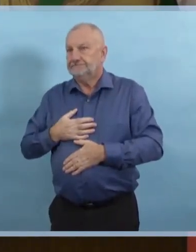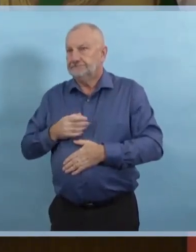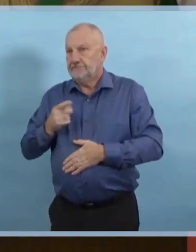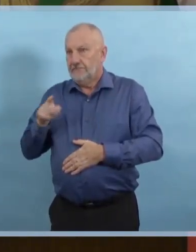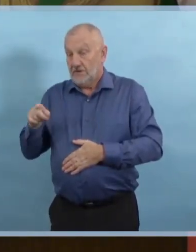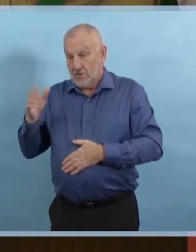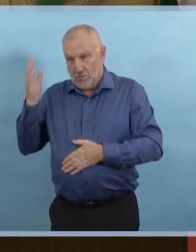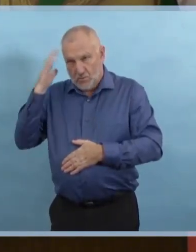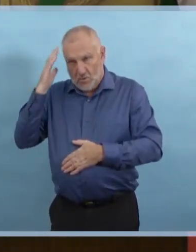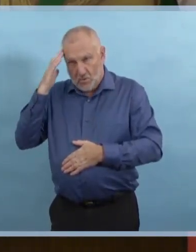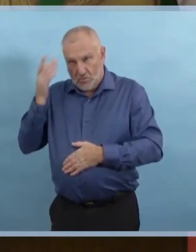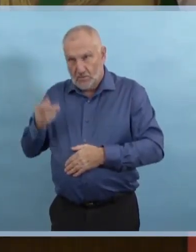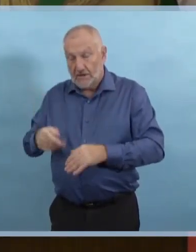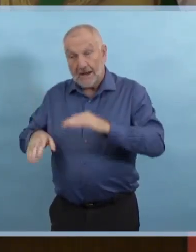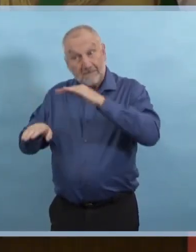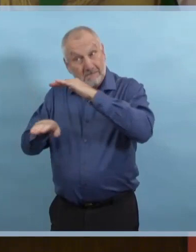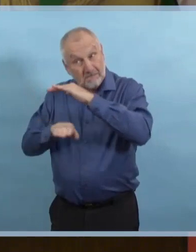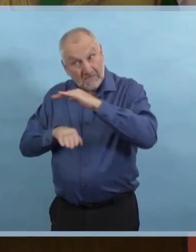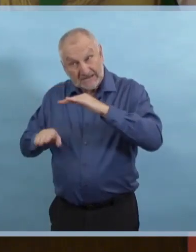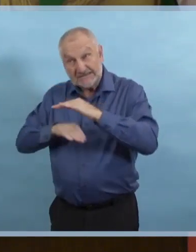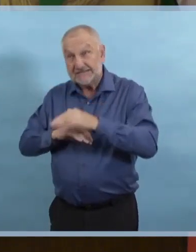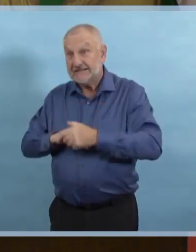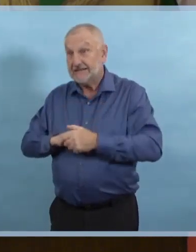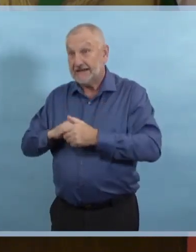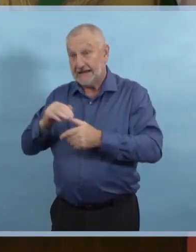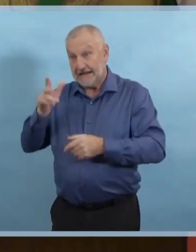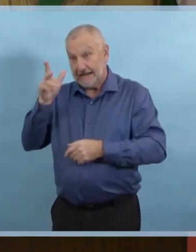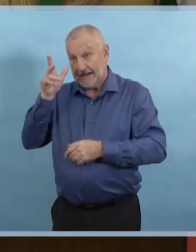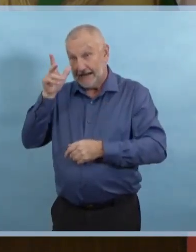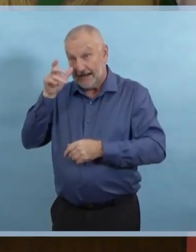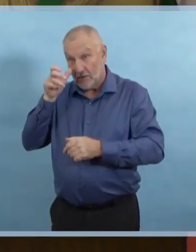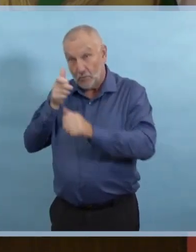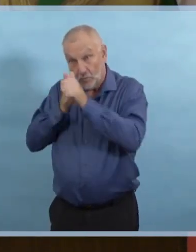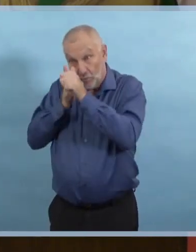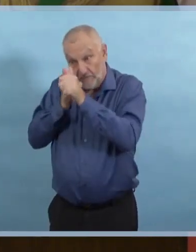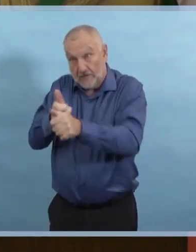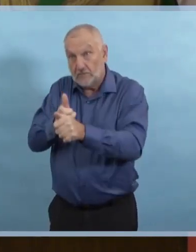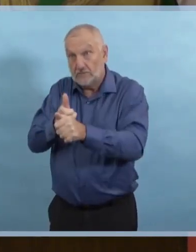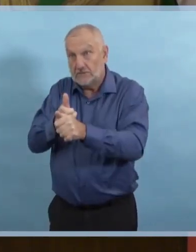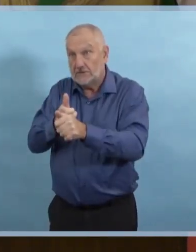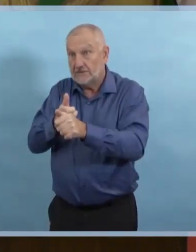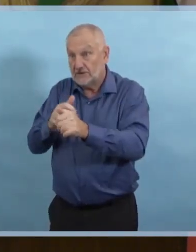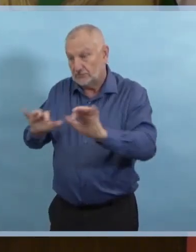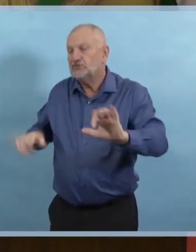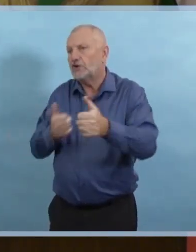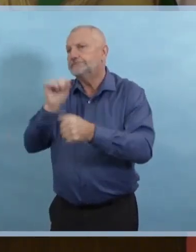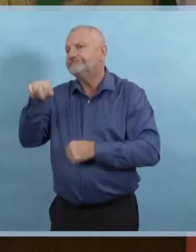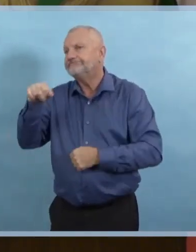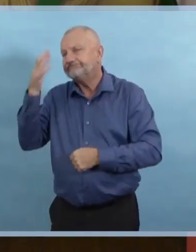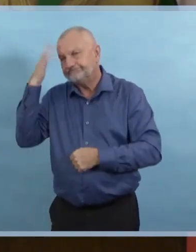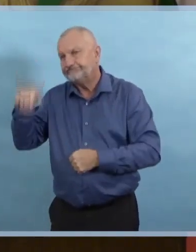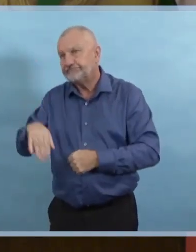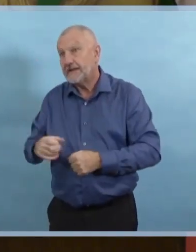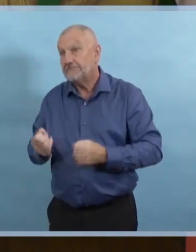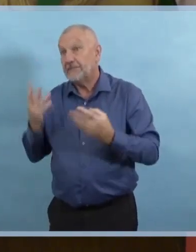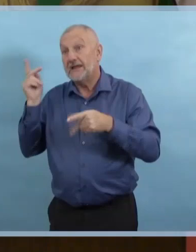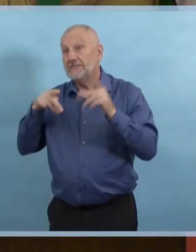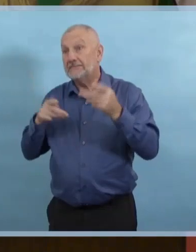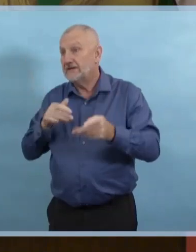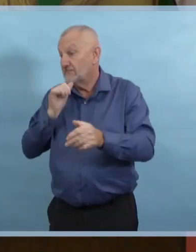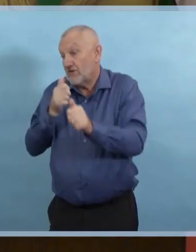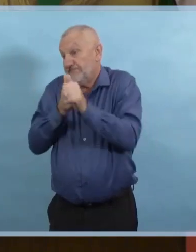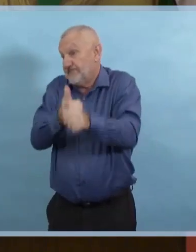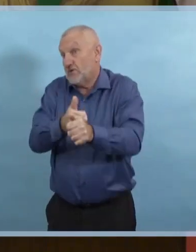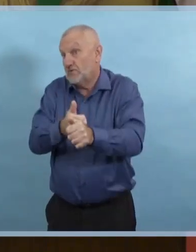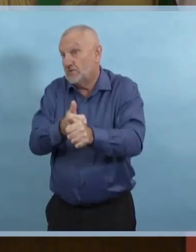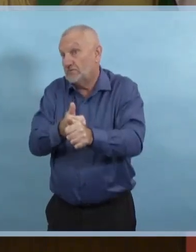nombreuses personnes ne les suivent pas. Nous avons de nombreux exemples de personnes qui sortent alors qu'elles sont malades. Et nous ne pouvons pas